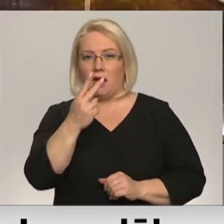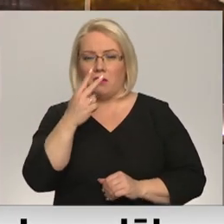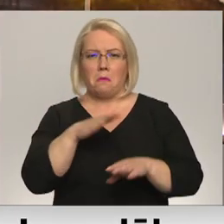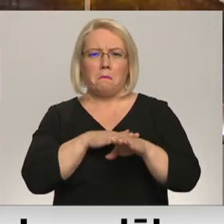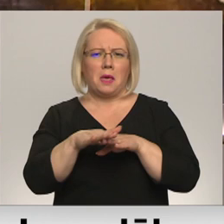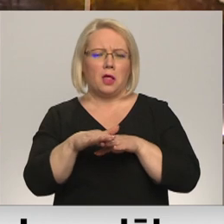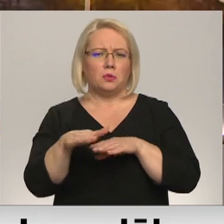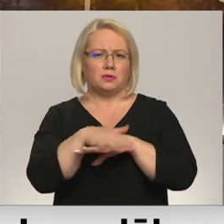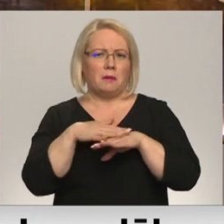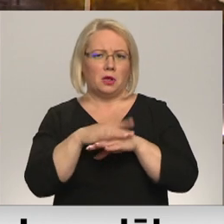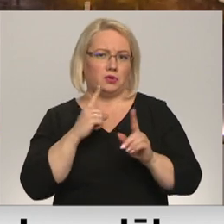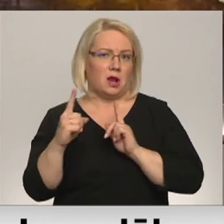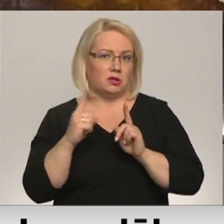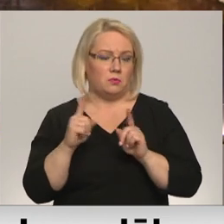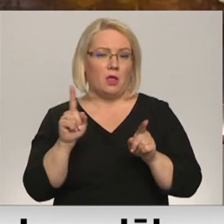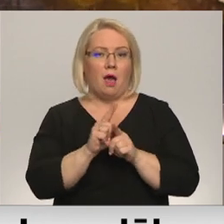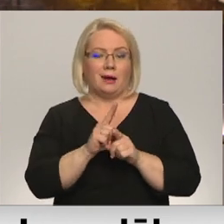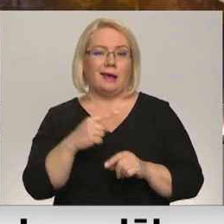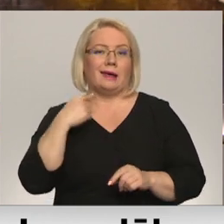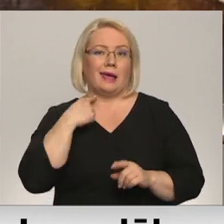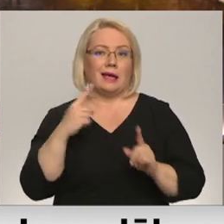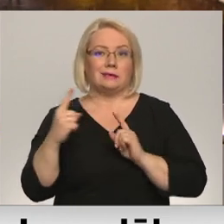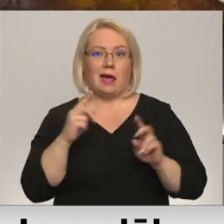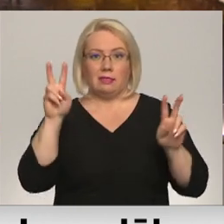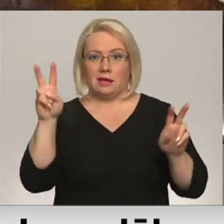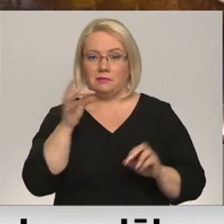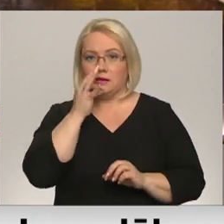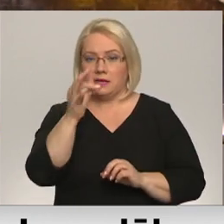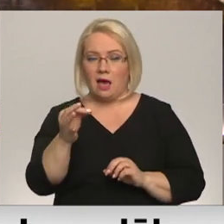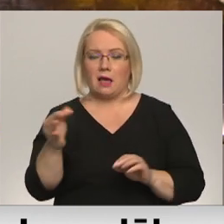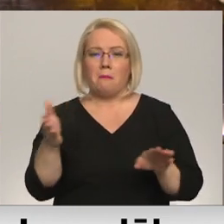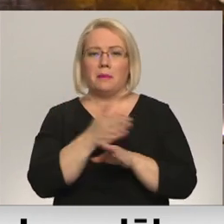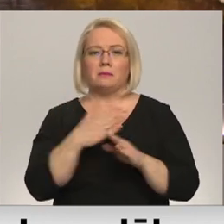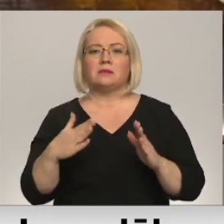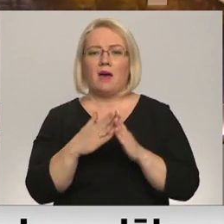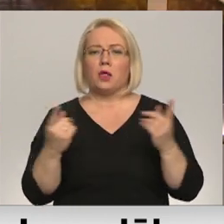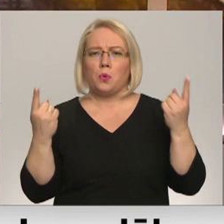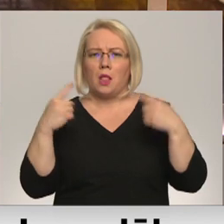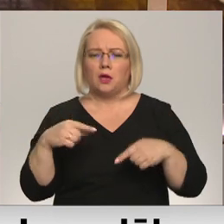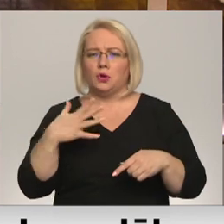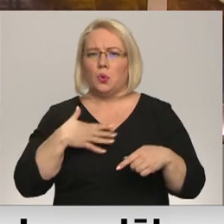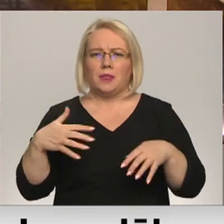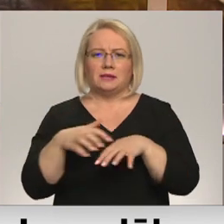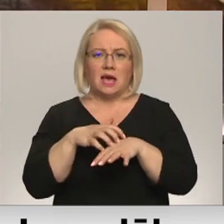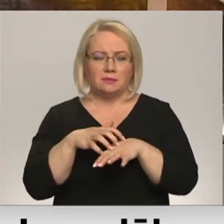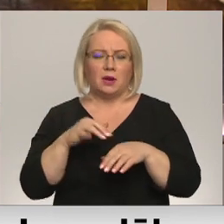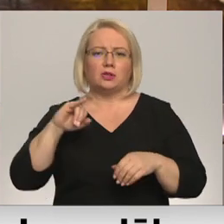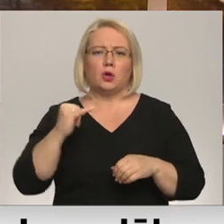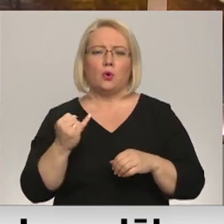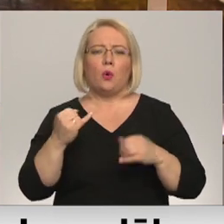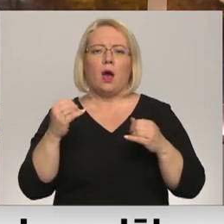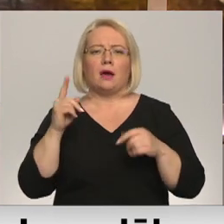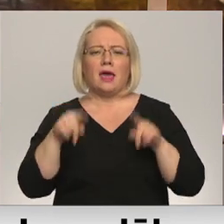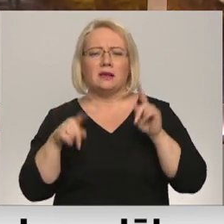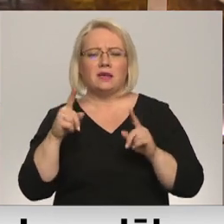sabiedrisko transportu. Arī uzņēmumā Rīgas satiks medzīst, ka pirms svētku laiks ir ļoti saspringts, jo ziemīgu laikapstākļu dēļ transports